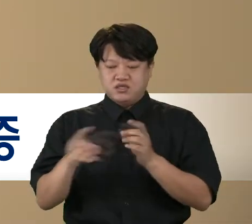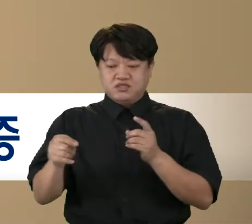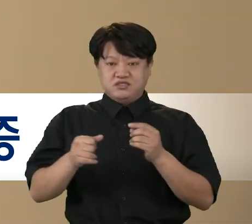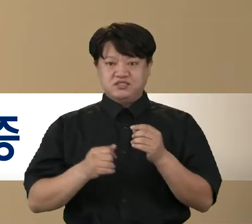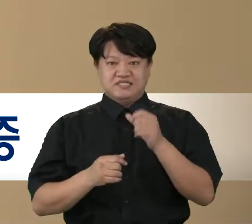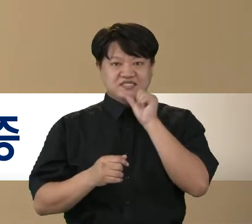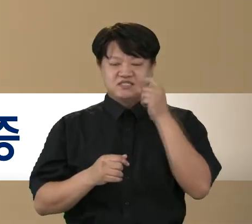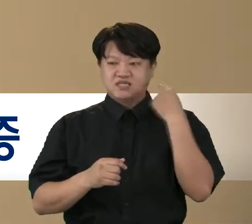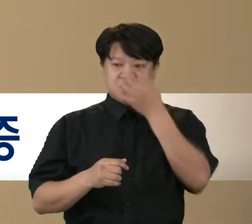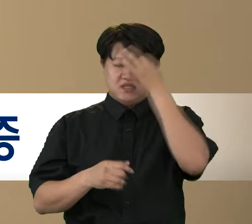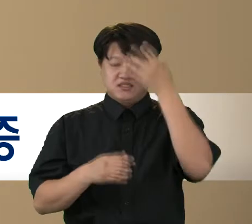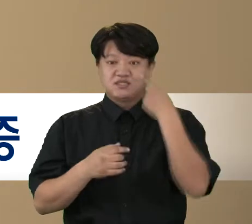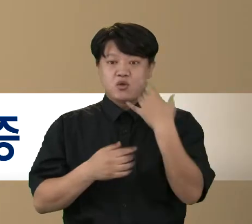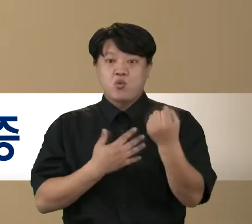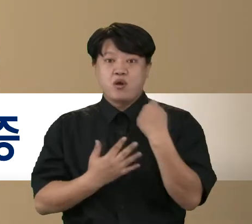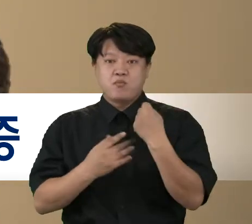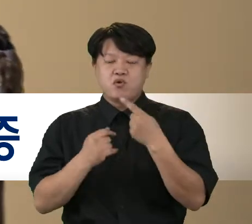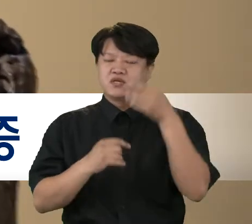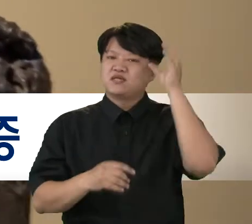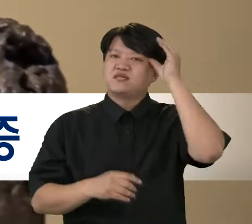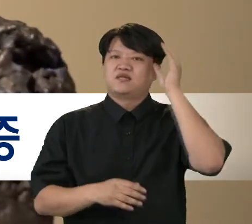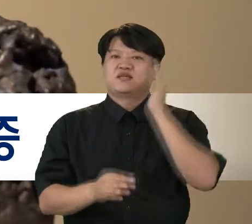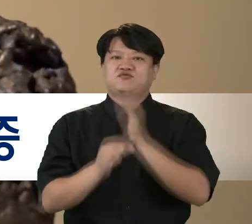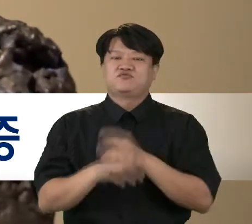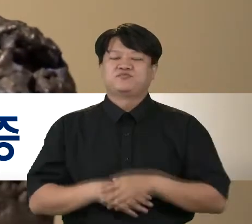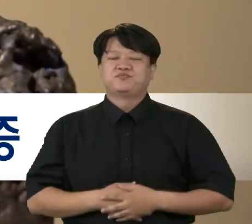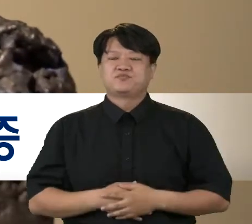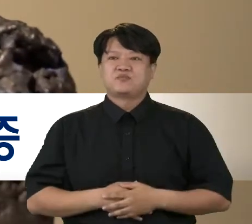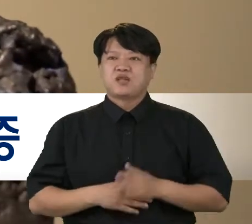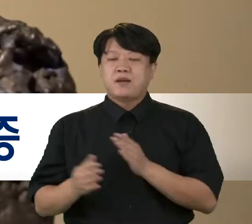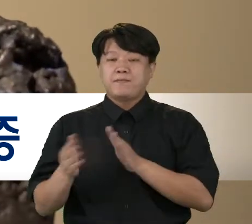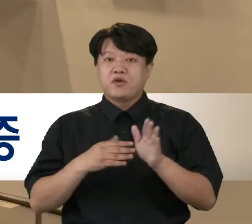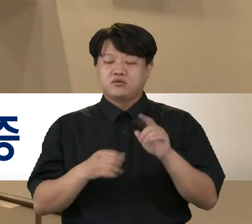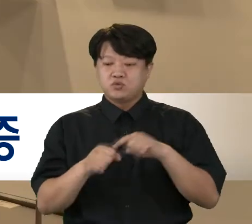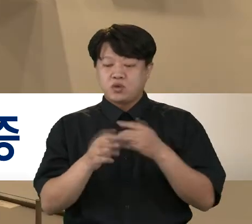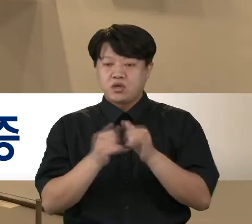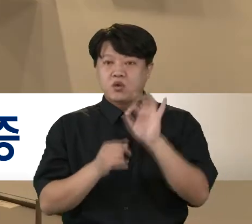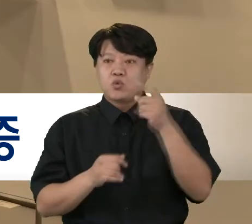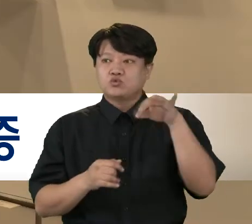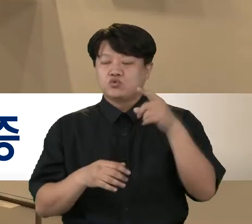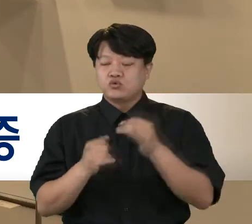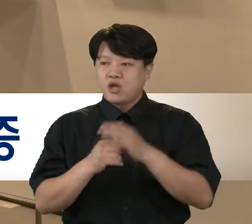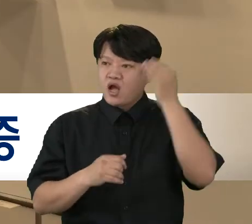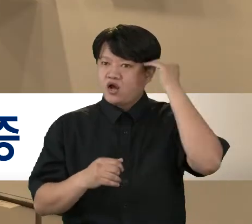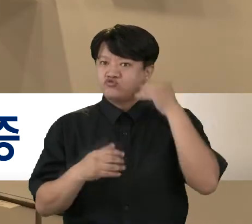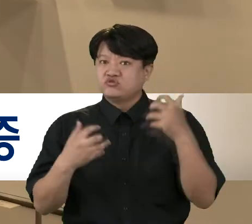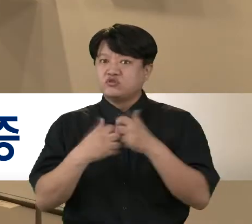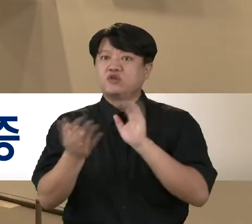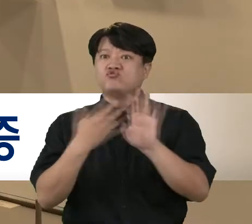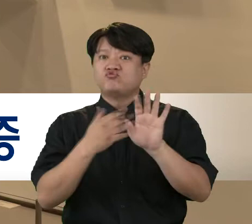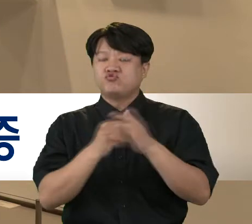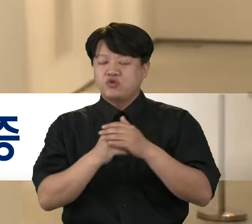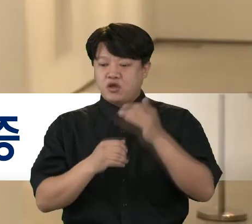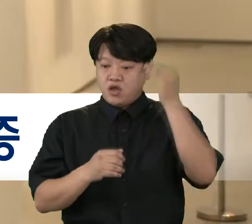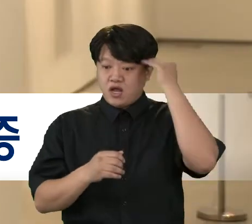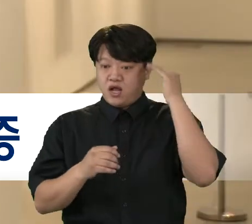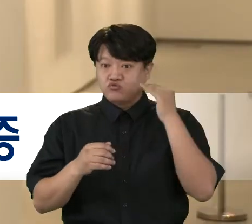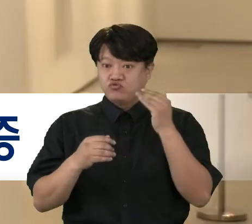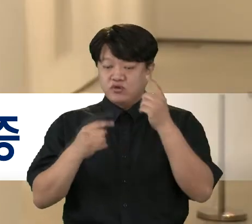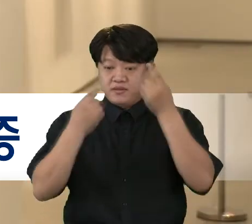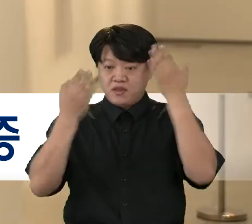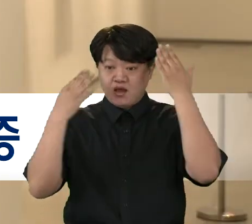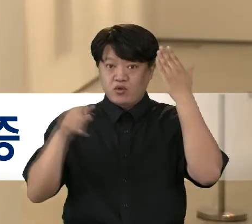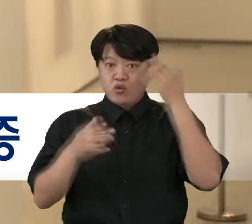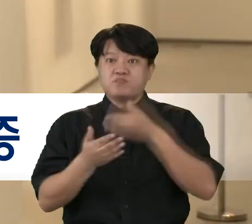스틸아트 컬렉션 확보에 크게 기여할 것으로 기대하고 있습니다. 한편 조각가 오종욱은 한국전쟁 이후